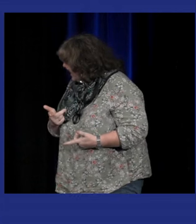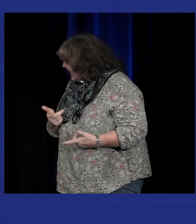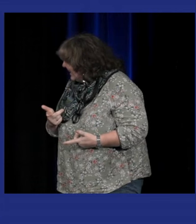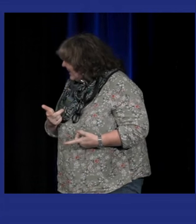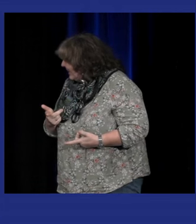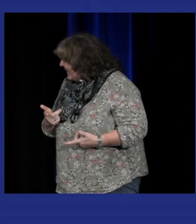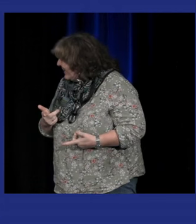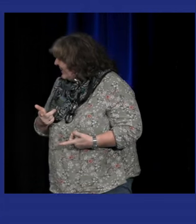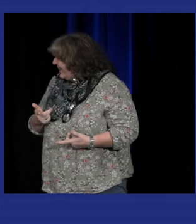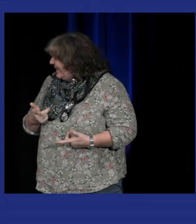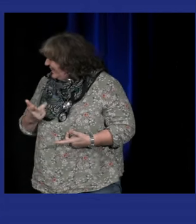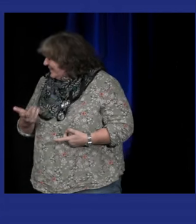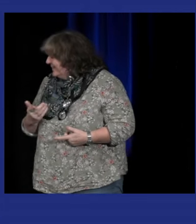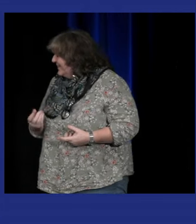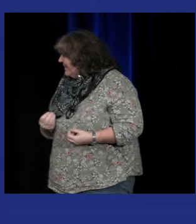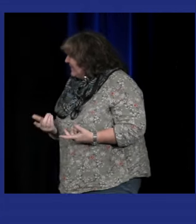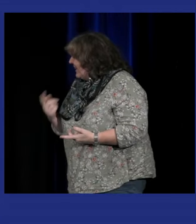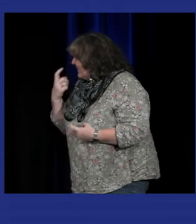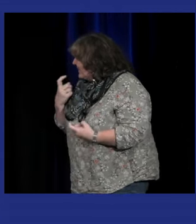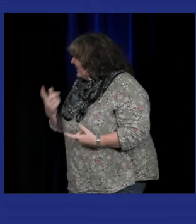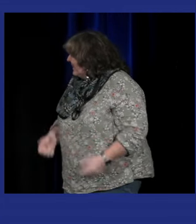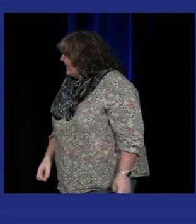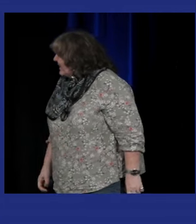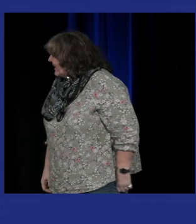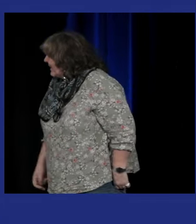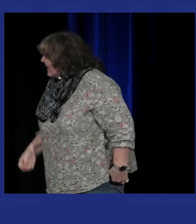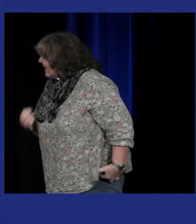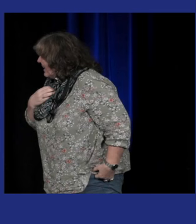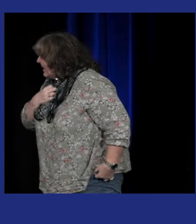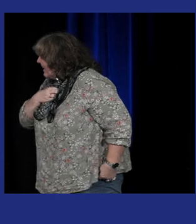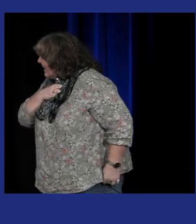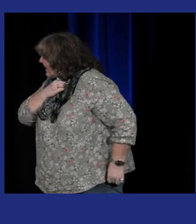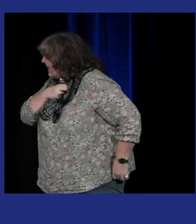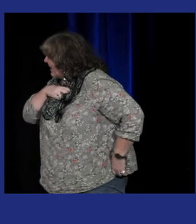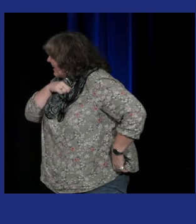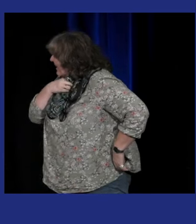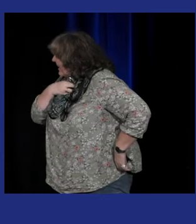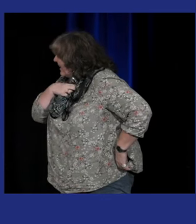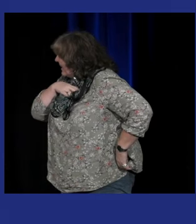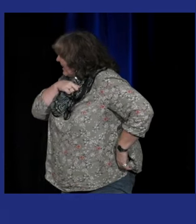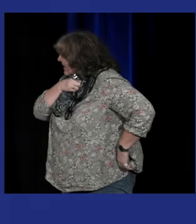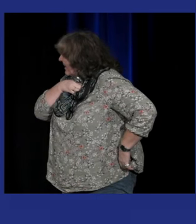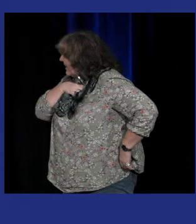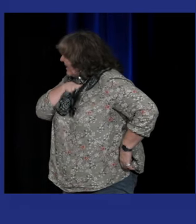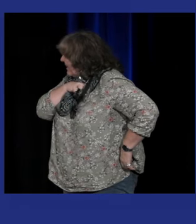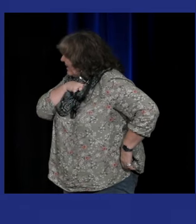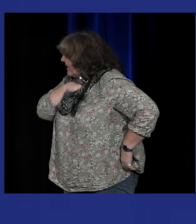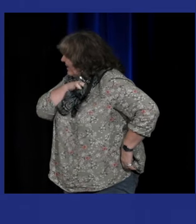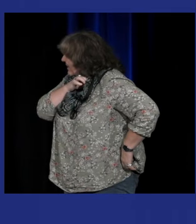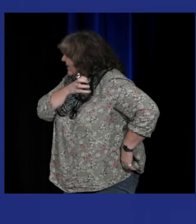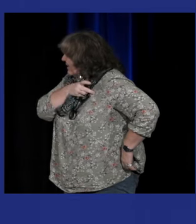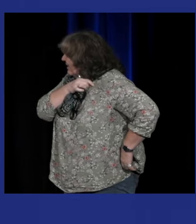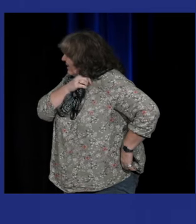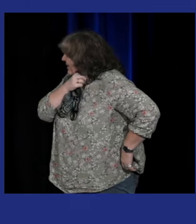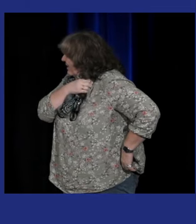c'est quoi la limite avec le soin oui mais c'est vrai que l'art-thérapie